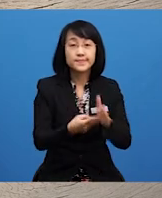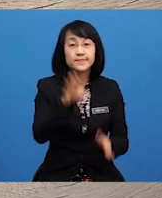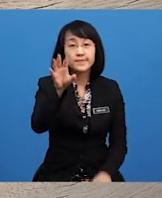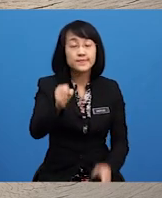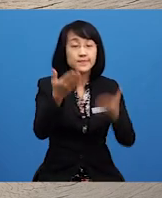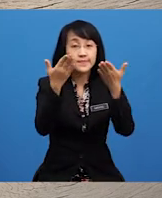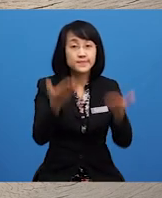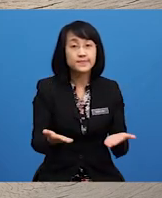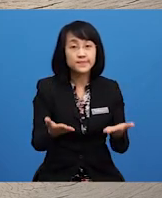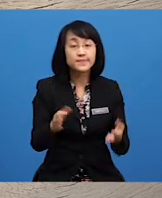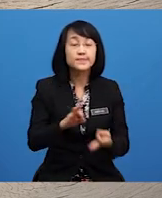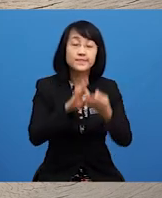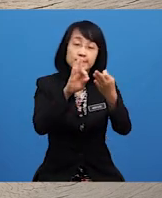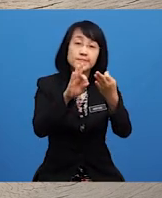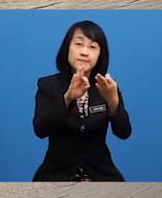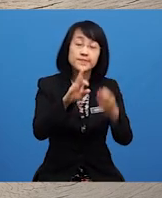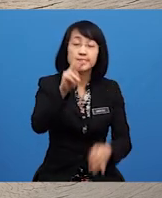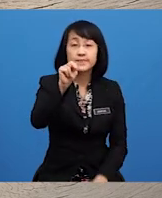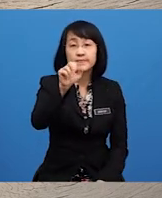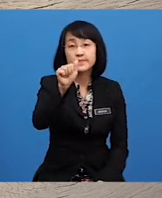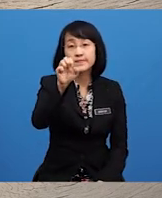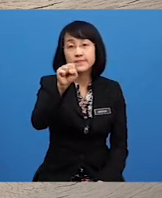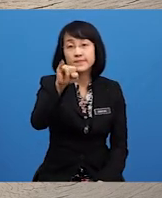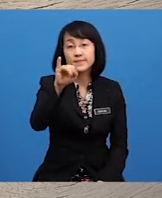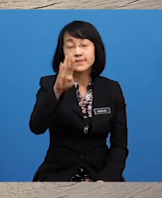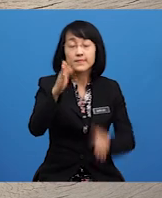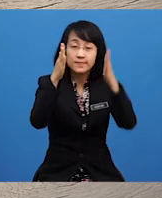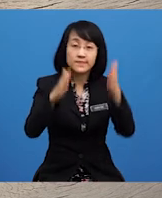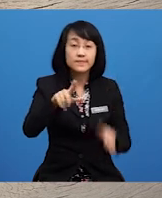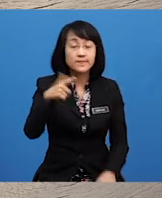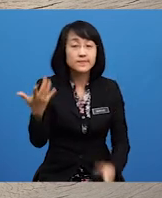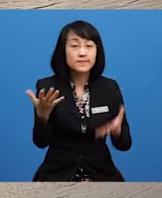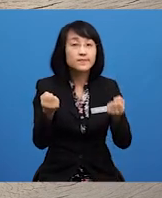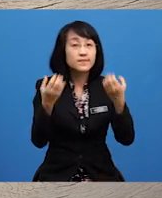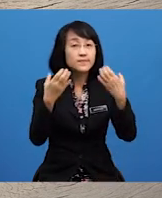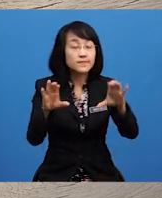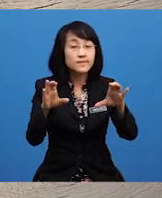Terhadap Nasib Orang lain Dan Cuba Membantu